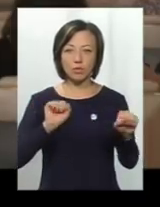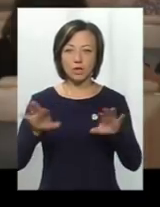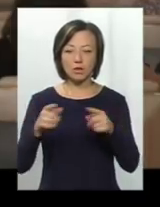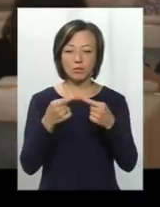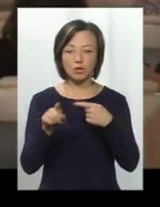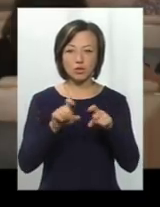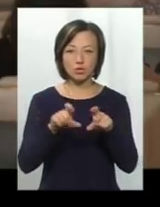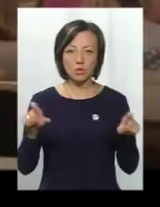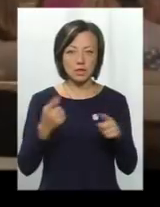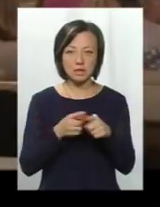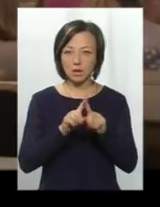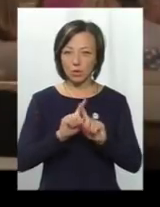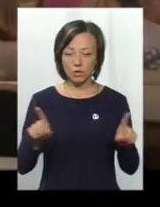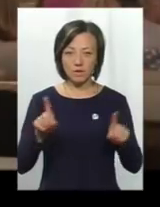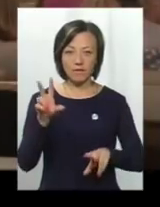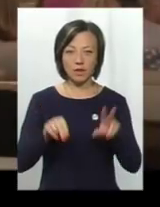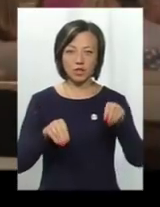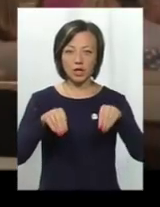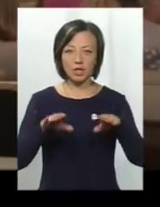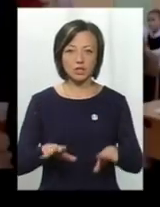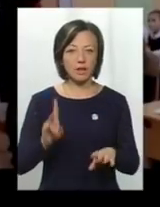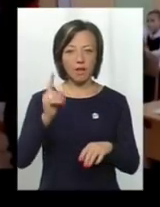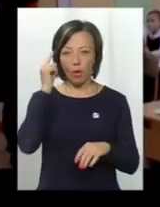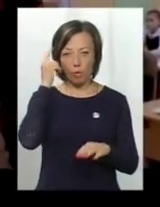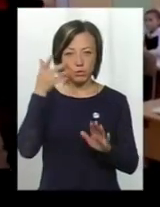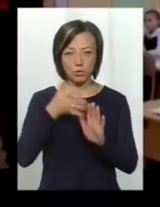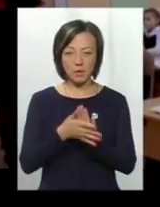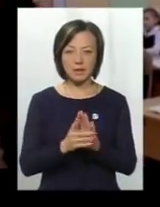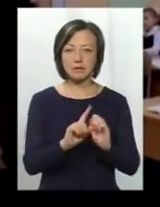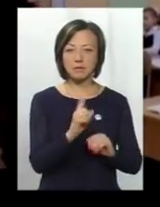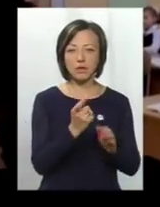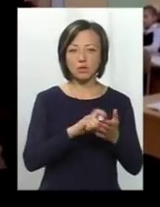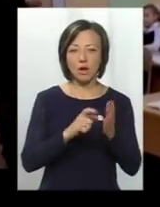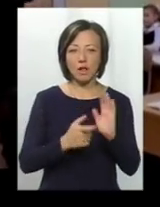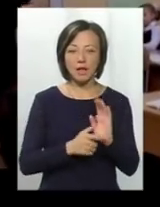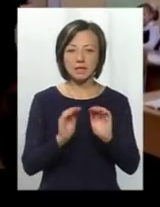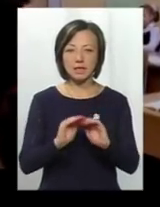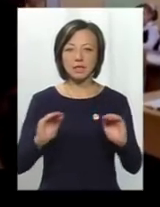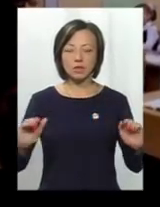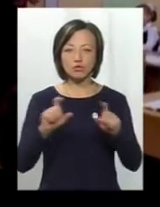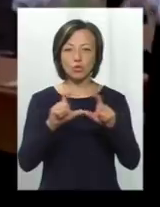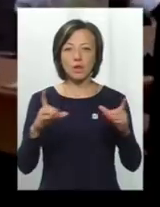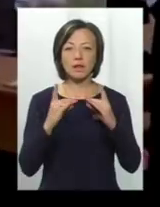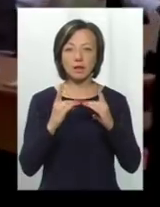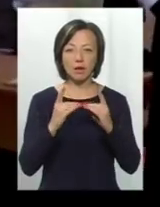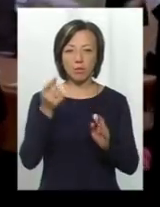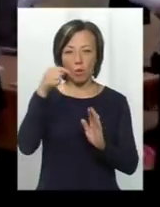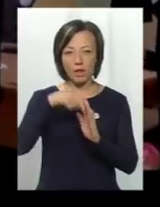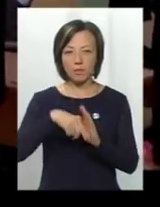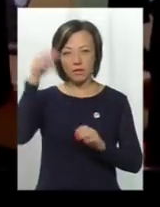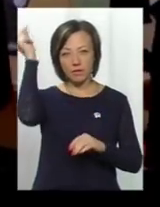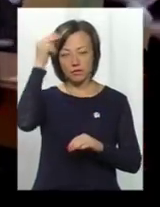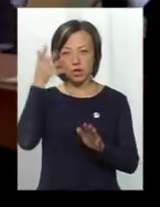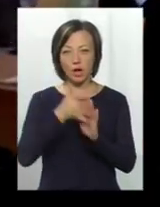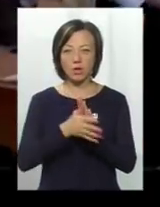школах – це нонсенс. Врахую, що рішення необдумане. З першого класу учні Кам'янець-Подільської школи-інтернату «Славутинка» поглиблено вивчають